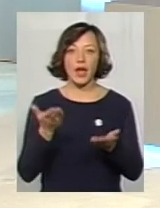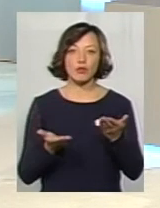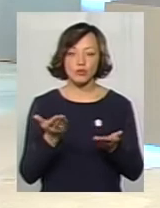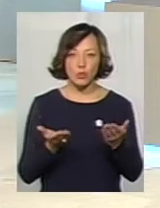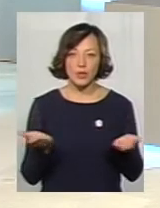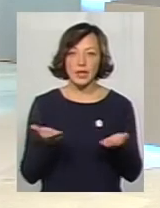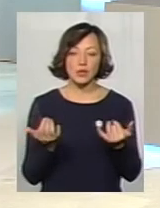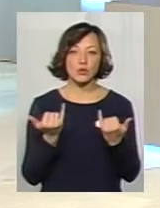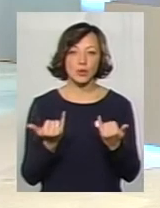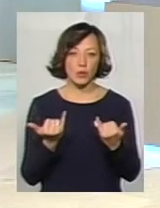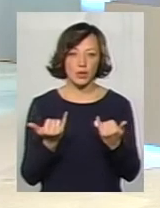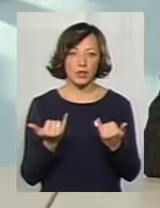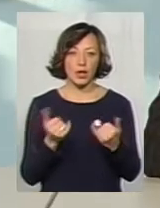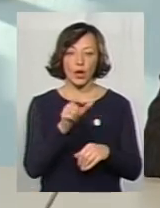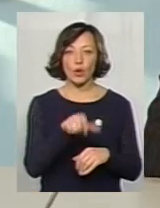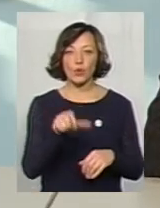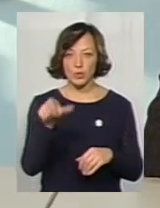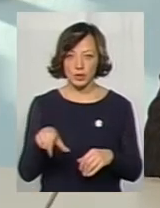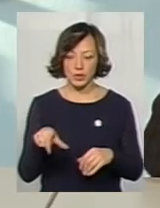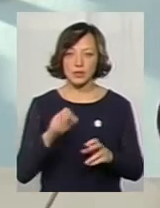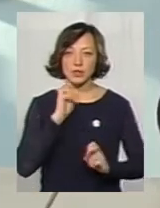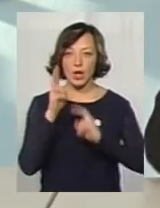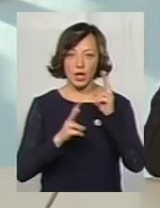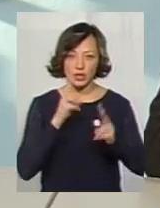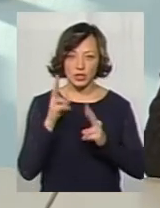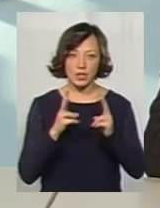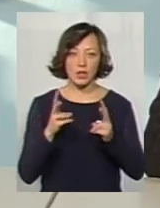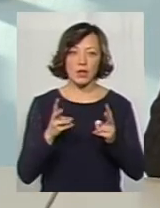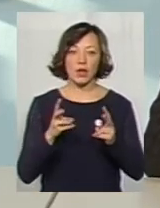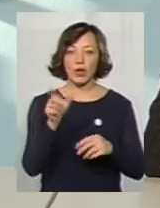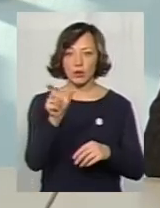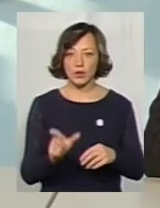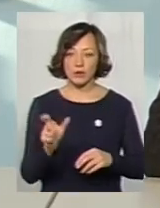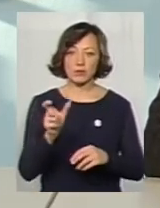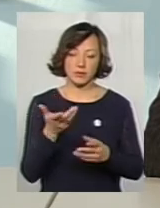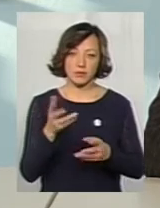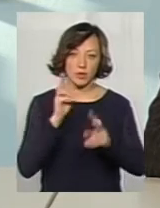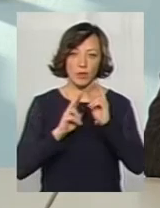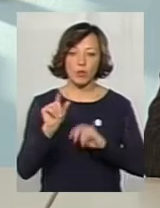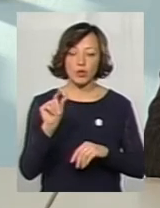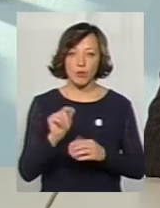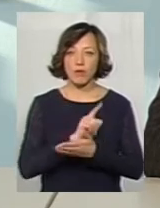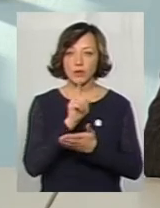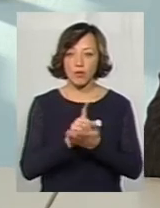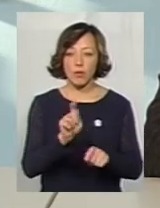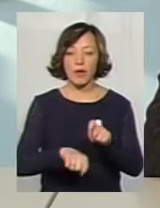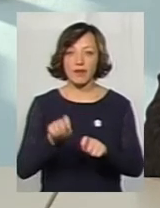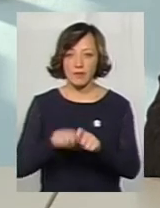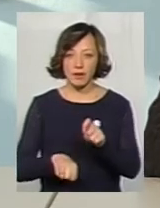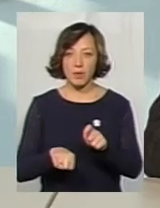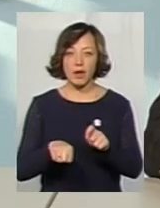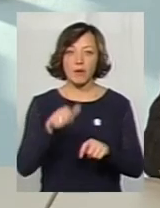десь сьогодні, можливо, люди скаржились, власне мешканка поскаржилась, ми з понеділка обов'язково перевіримо,